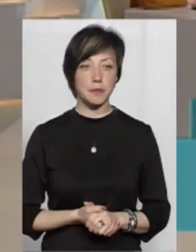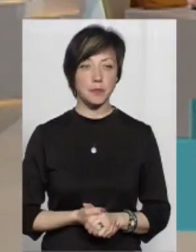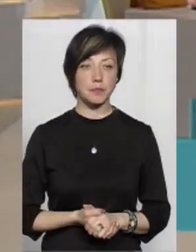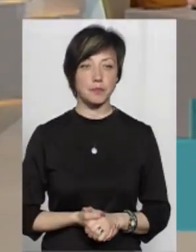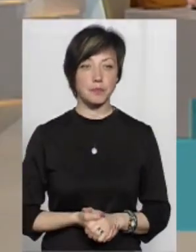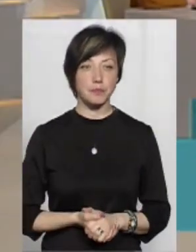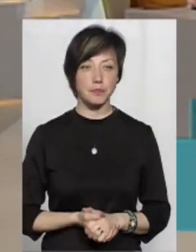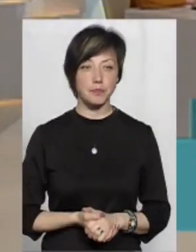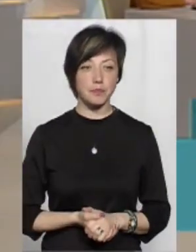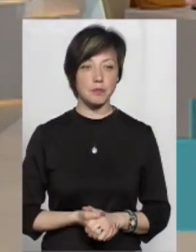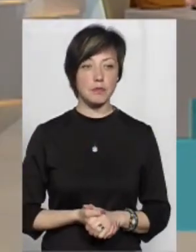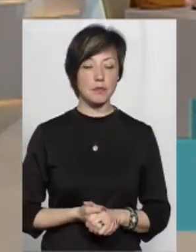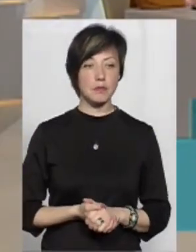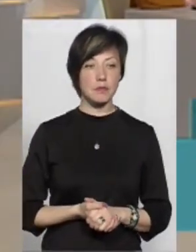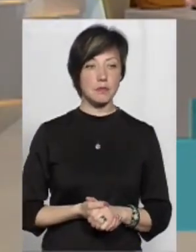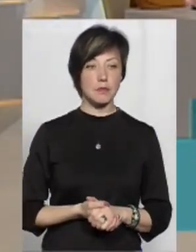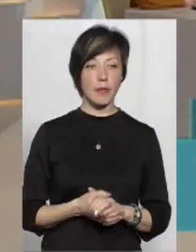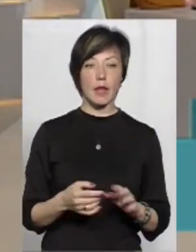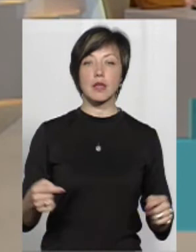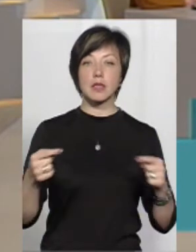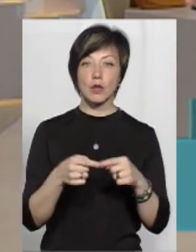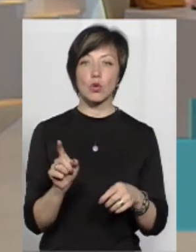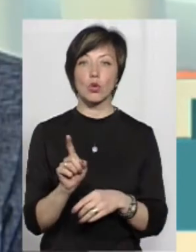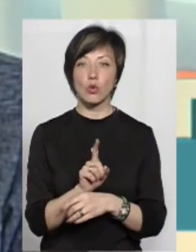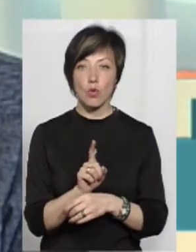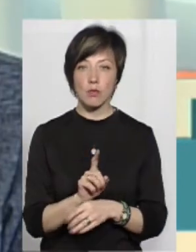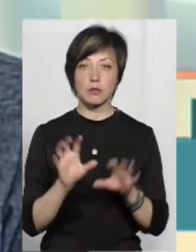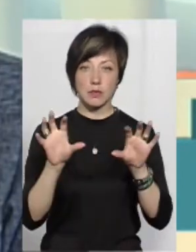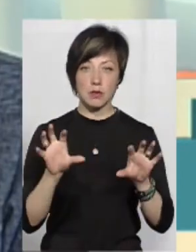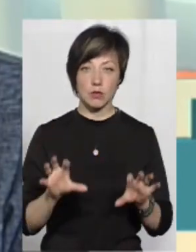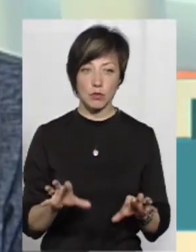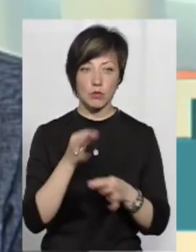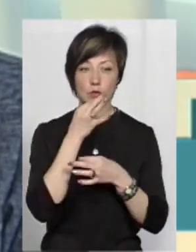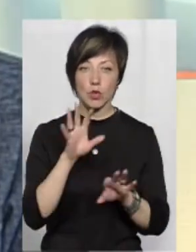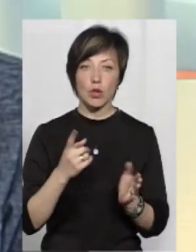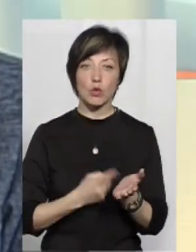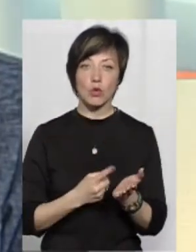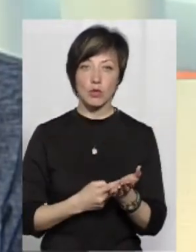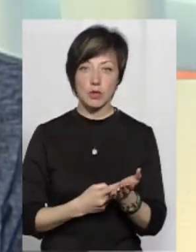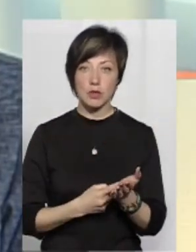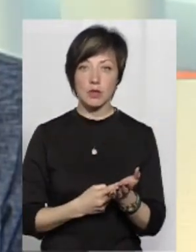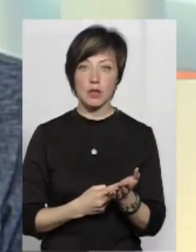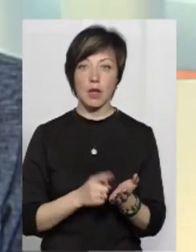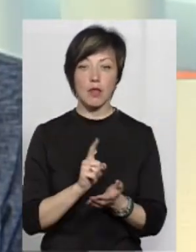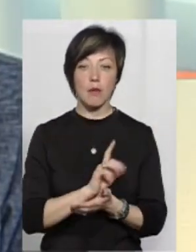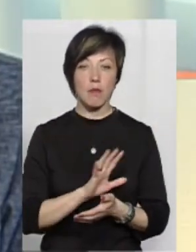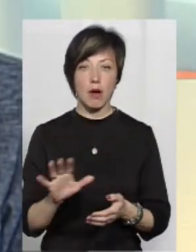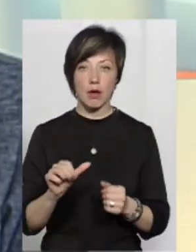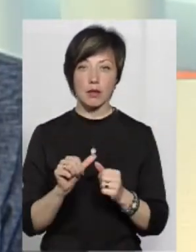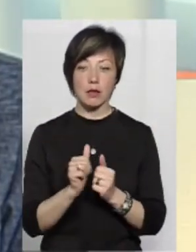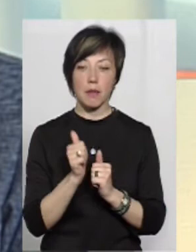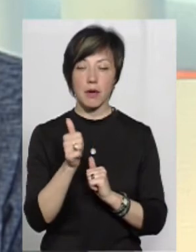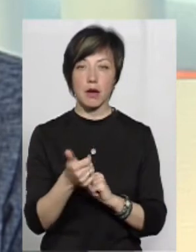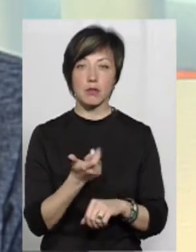Загалом, як сказати, згідно норм Кримінального кодексу, будь-які докази не мають наперед, скажімо,